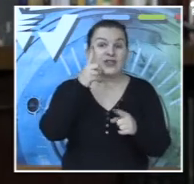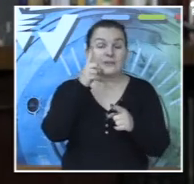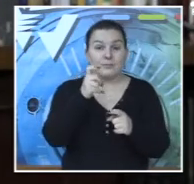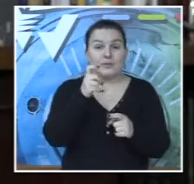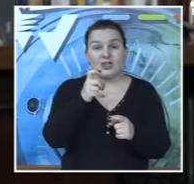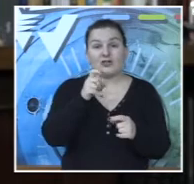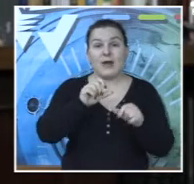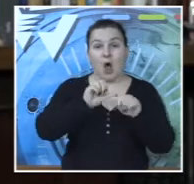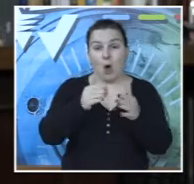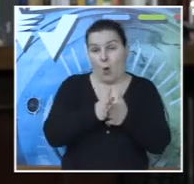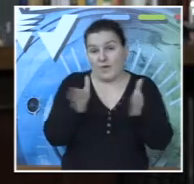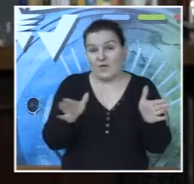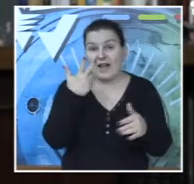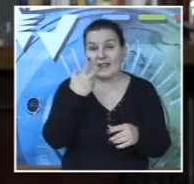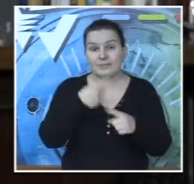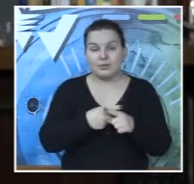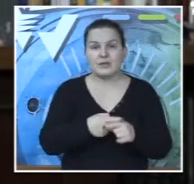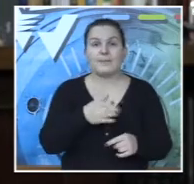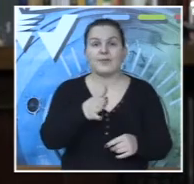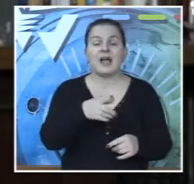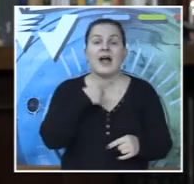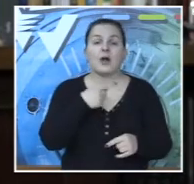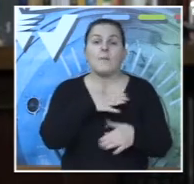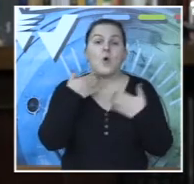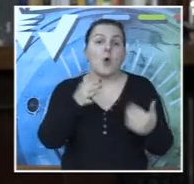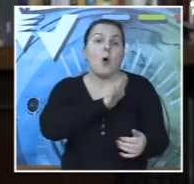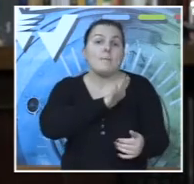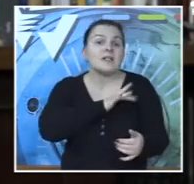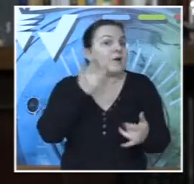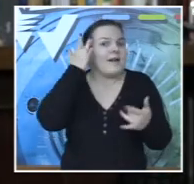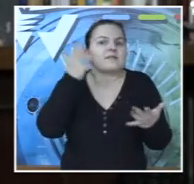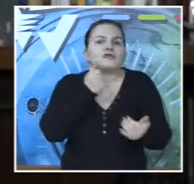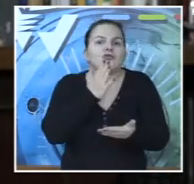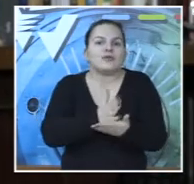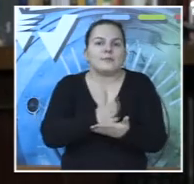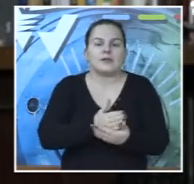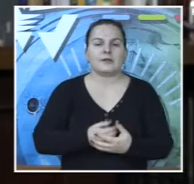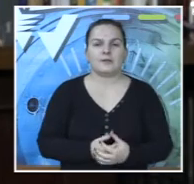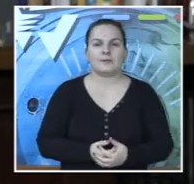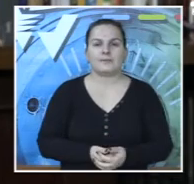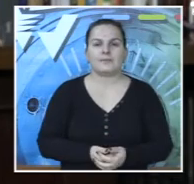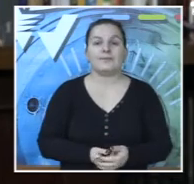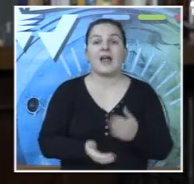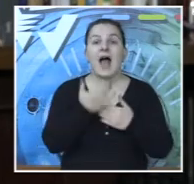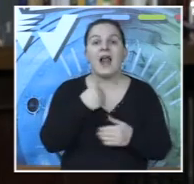kičma otvorena, on je rekao da je vrlo rizično i da se ne zna ishod,